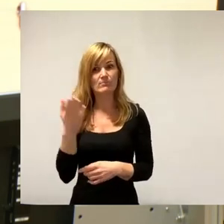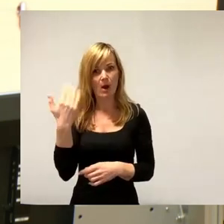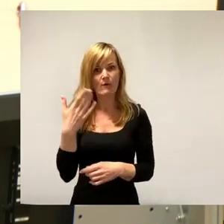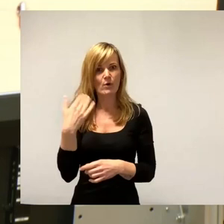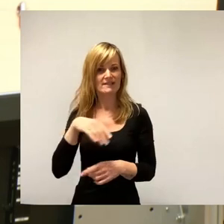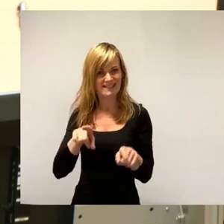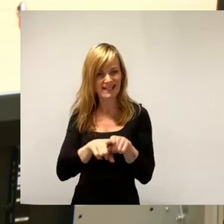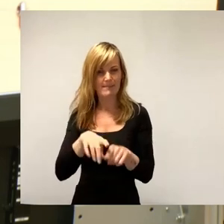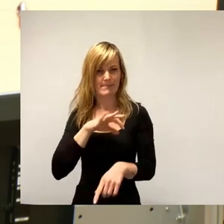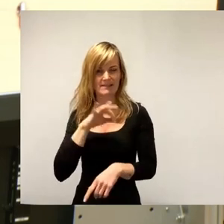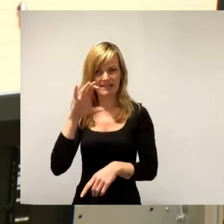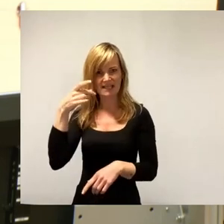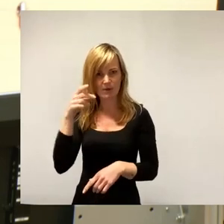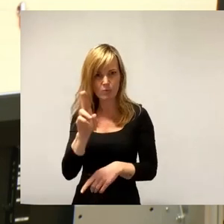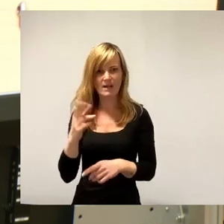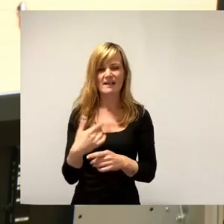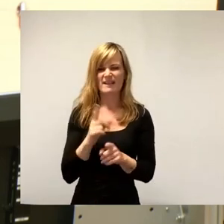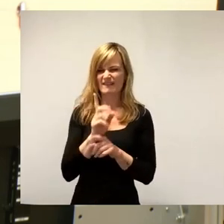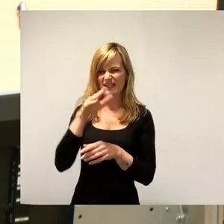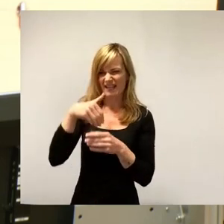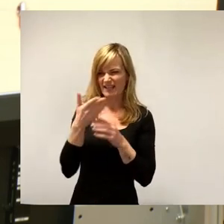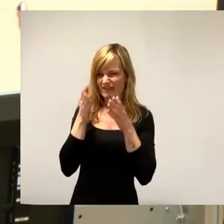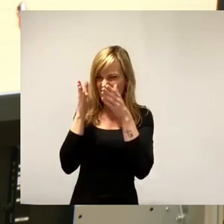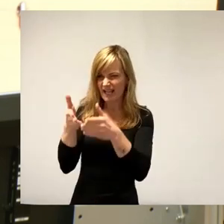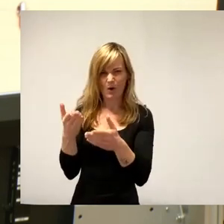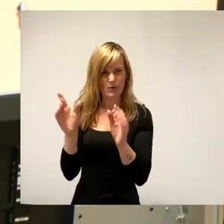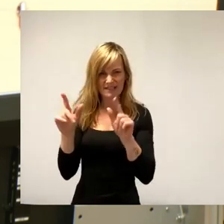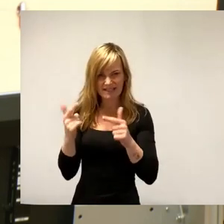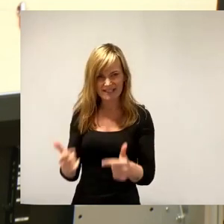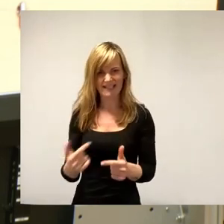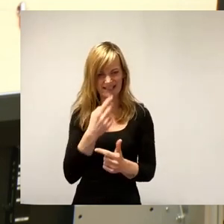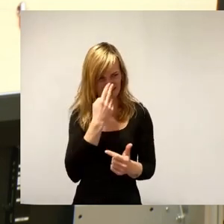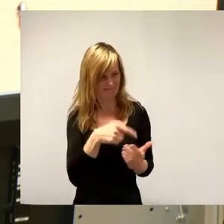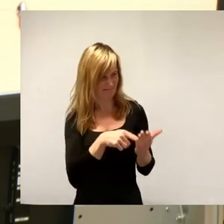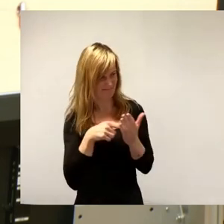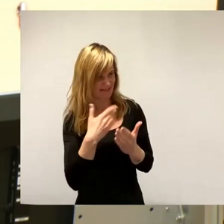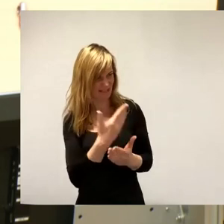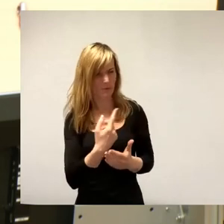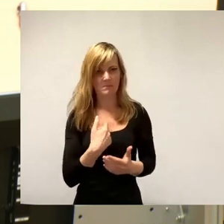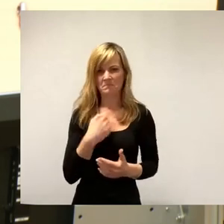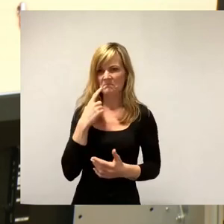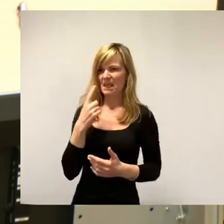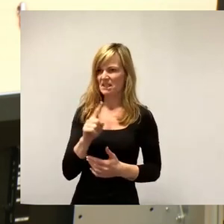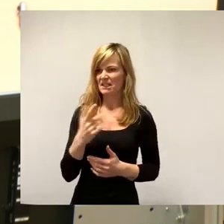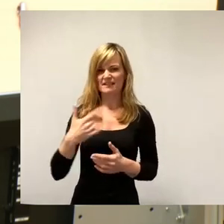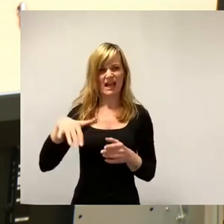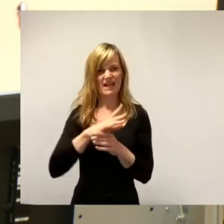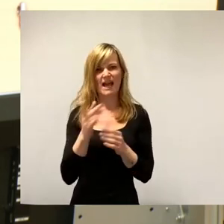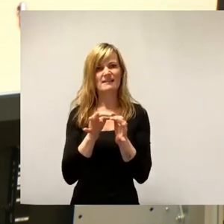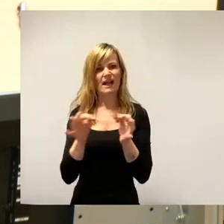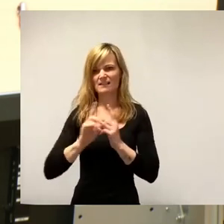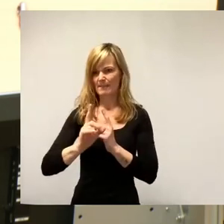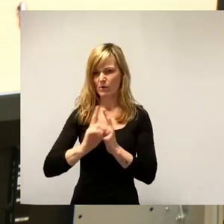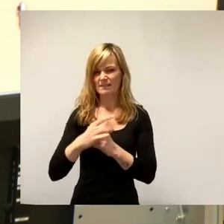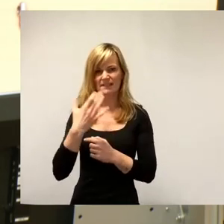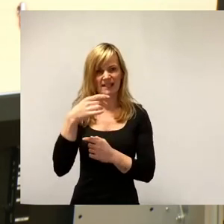natürlich auch ein gewisses Misstrauen, was da hervorkommt, was da zum Ausdruck kommt. Würde man jetzt nicht denken, dass die Landtagsabwörter der CDU das nicht selbst rauskriegen,